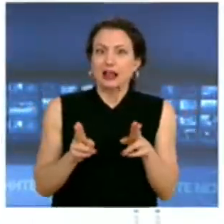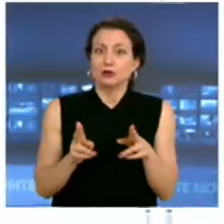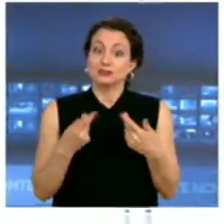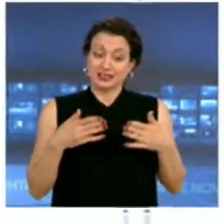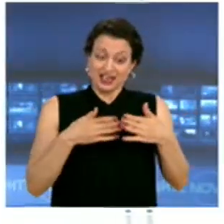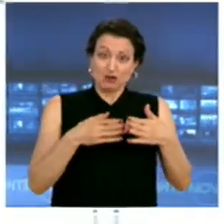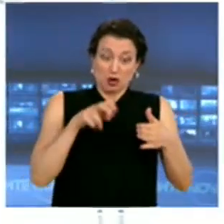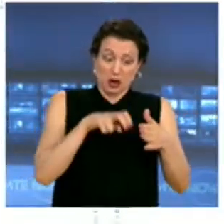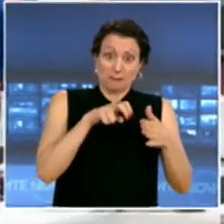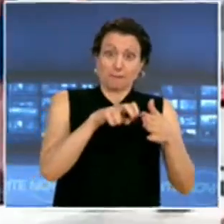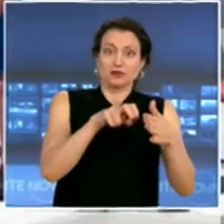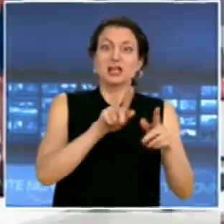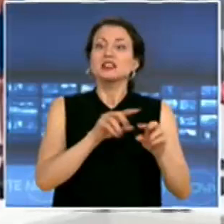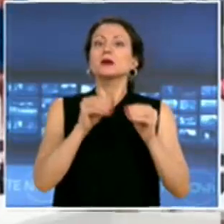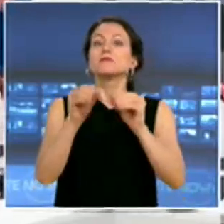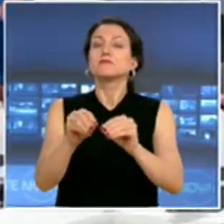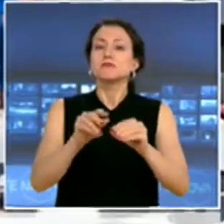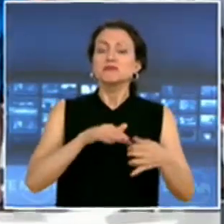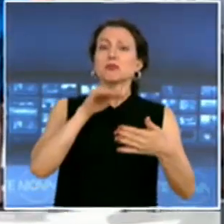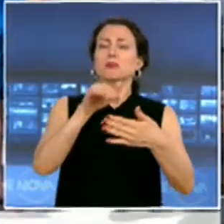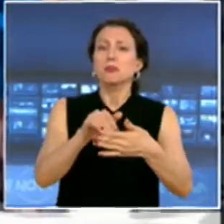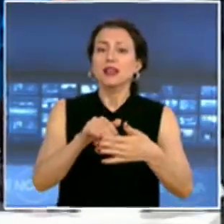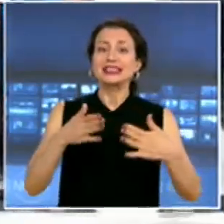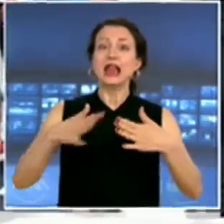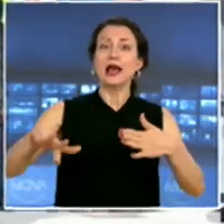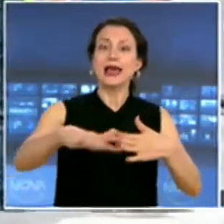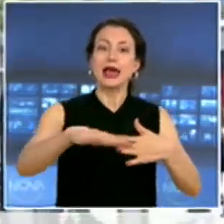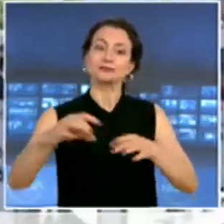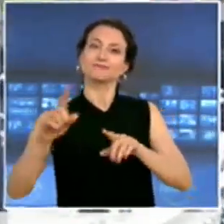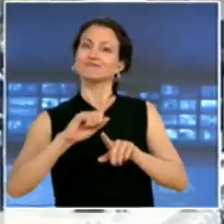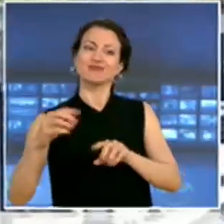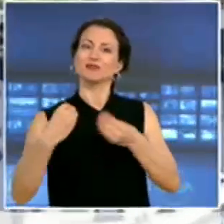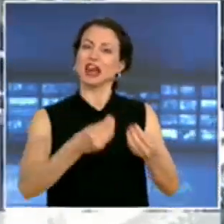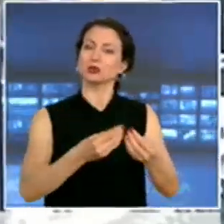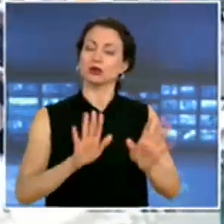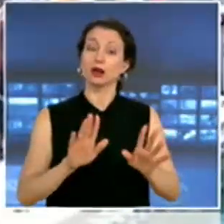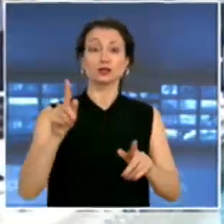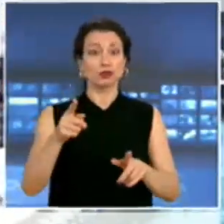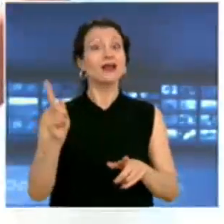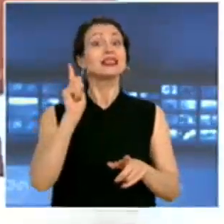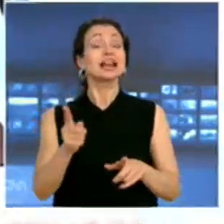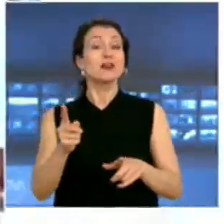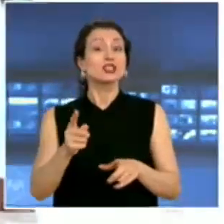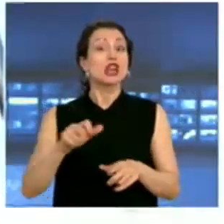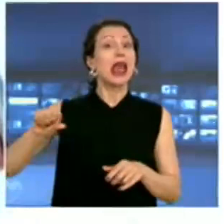яхта не бяха допуснати на Кея. Наложи се лично. лидерът на ДПС е Мустафа Акарада и я да се намеси в спора.